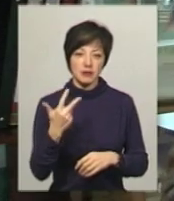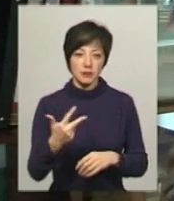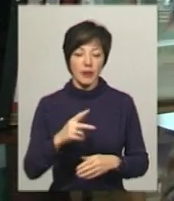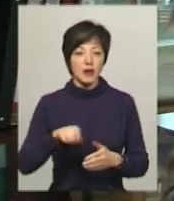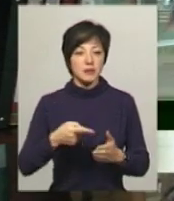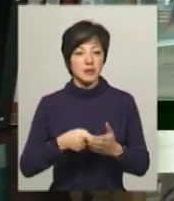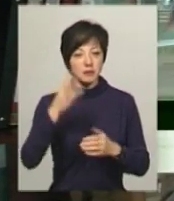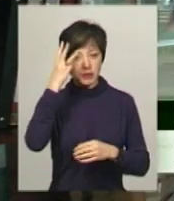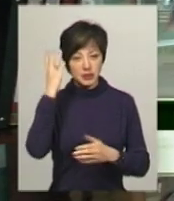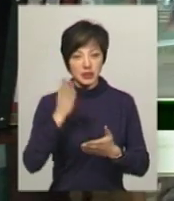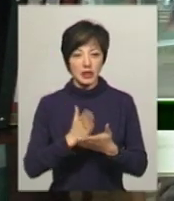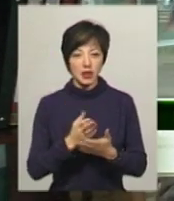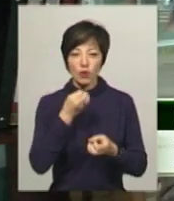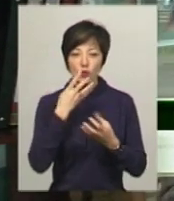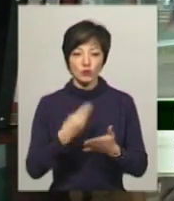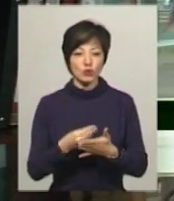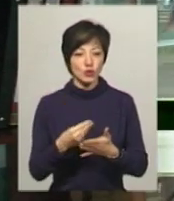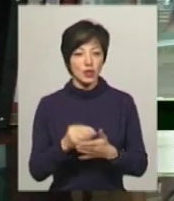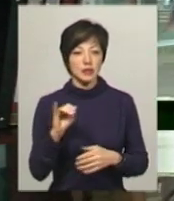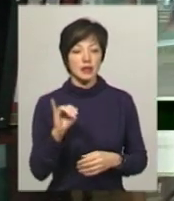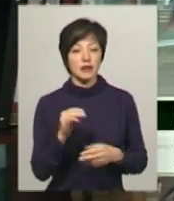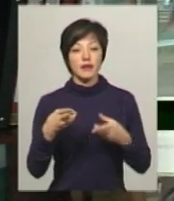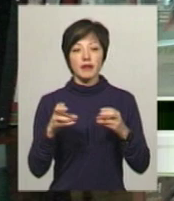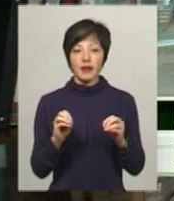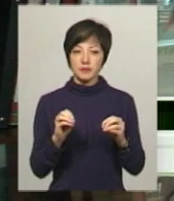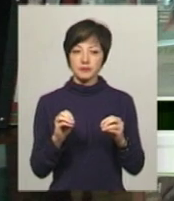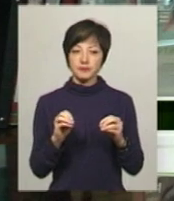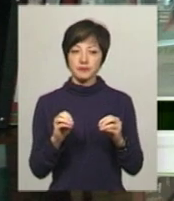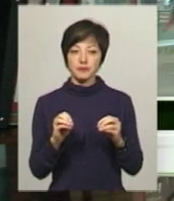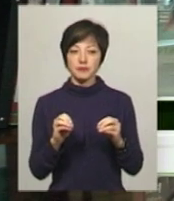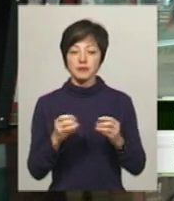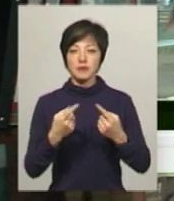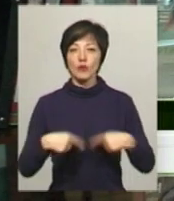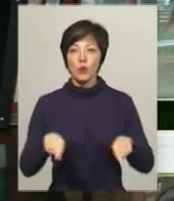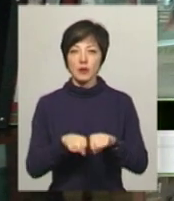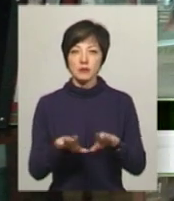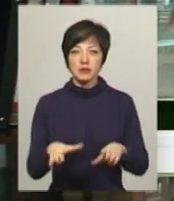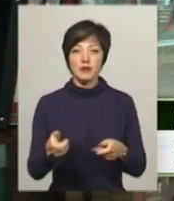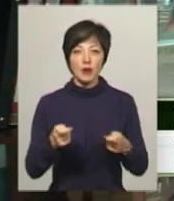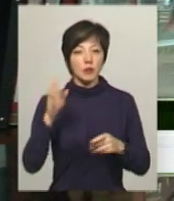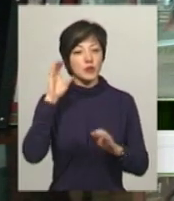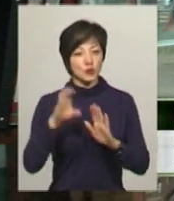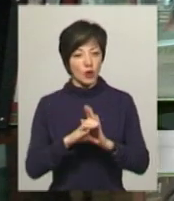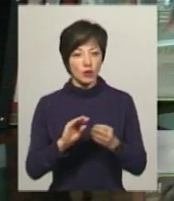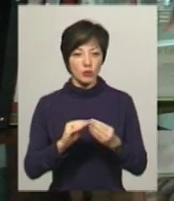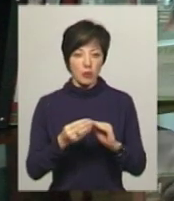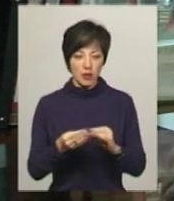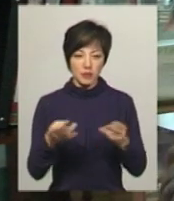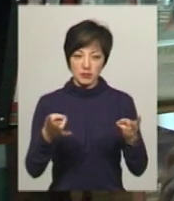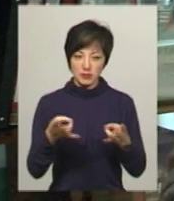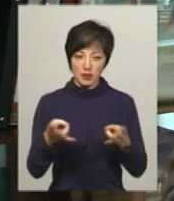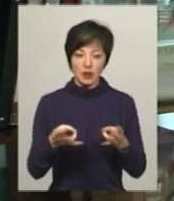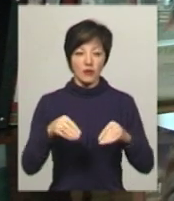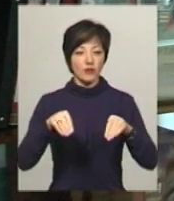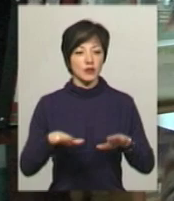Хмельницькому, є хороший бюджет, і де, в принципі, органи самоврядування прислухаються до проблематики, було